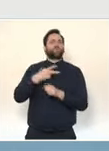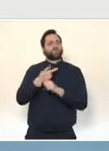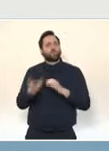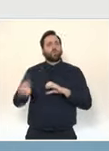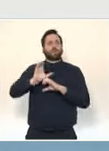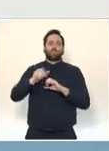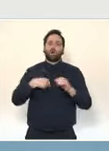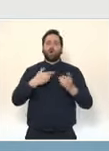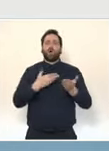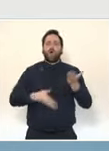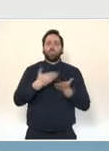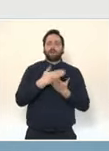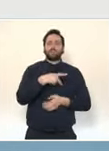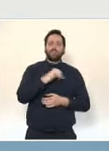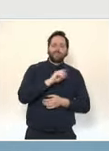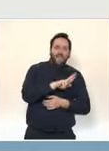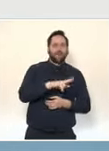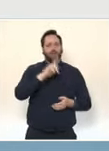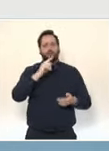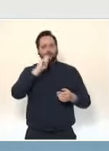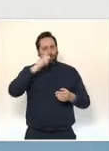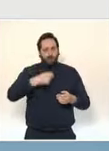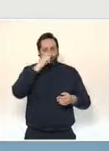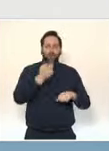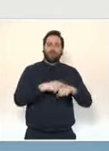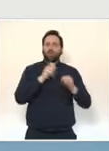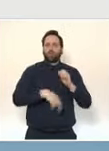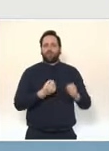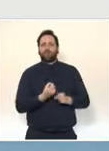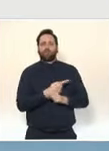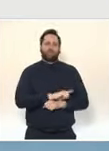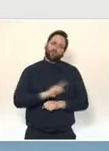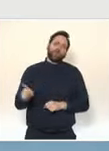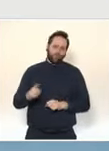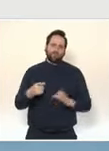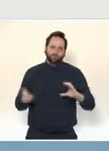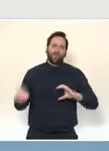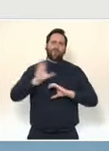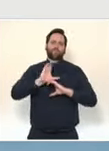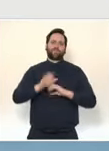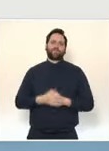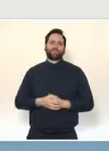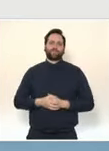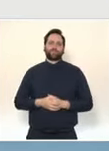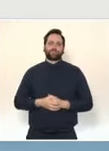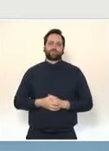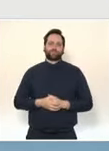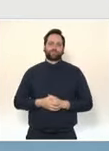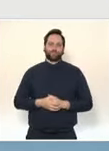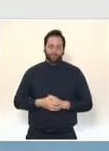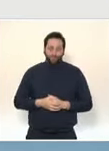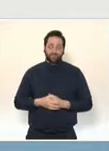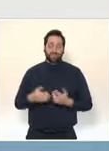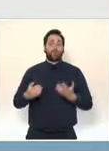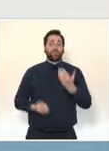PCR ni les tests antigéniques. C'est une très belle opportunité de nous aider à maîtriser davantage l